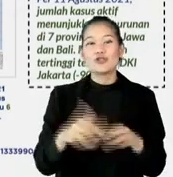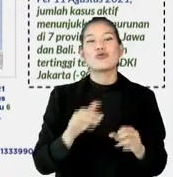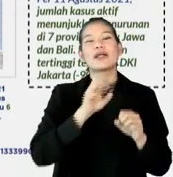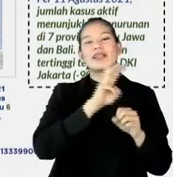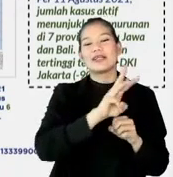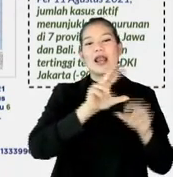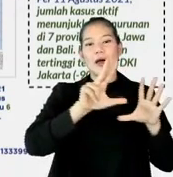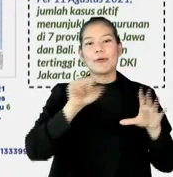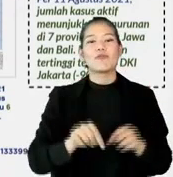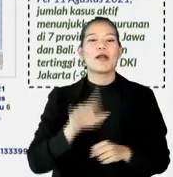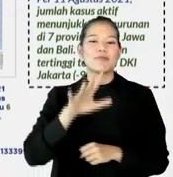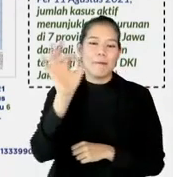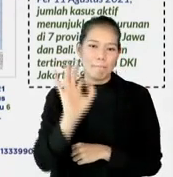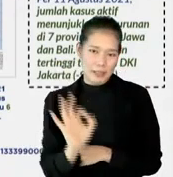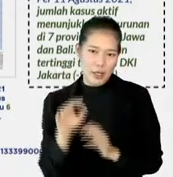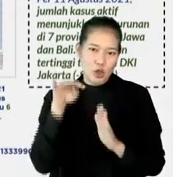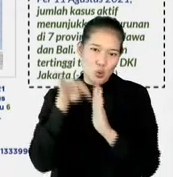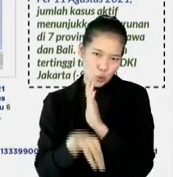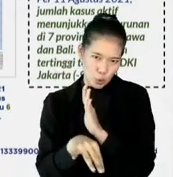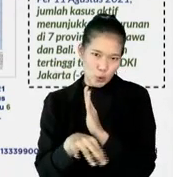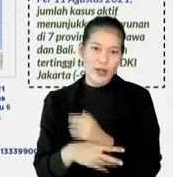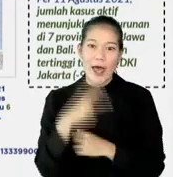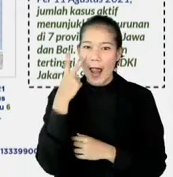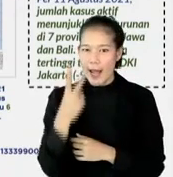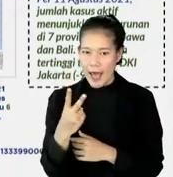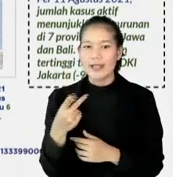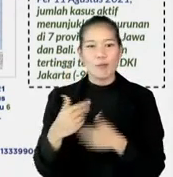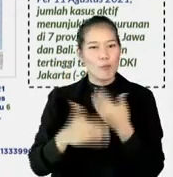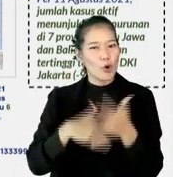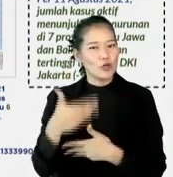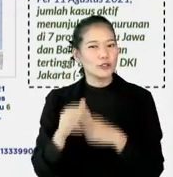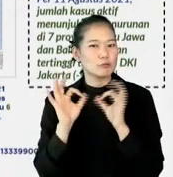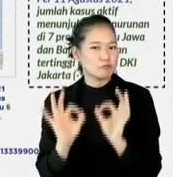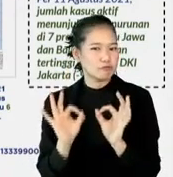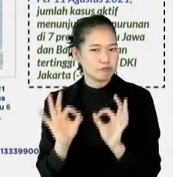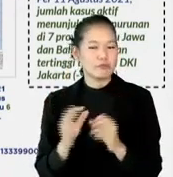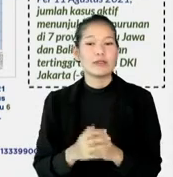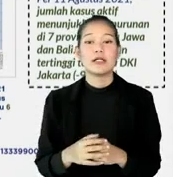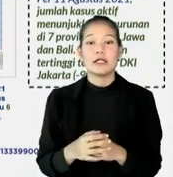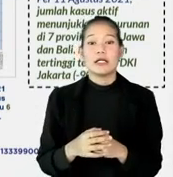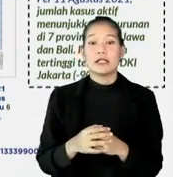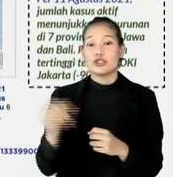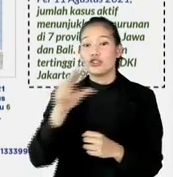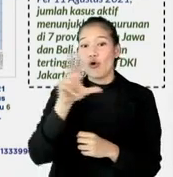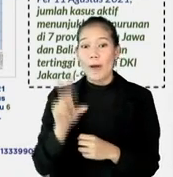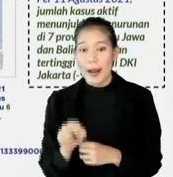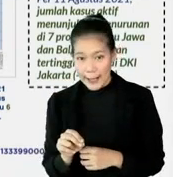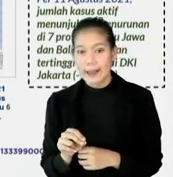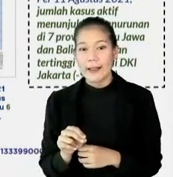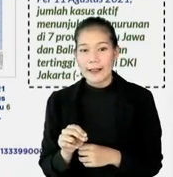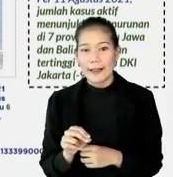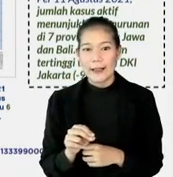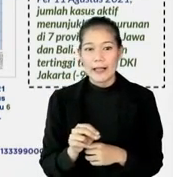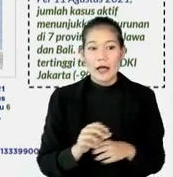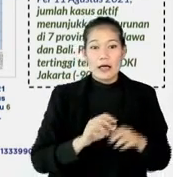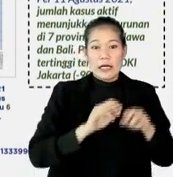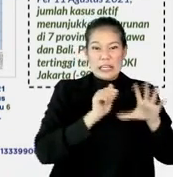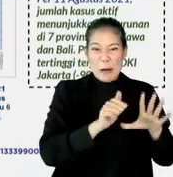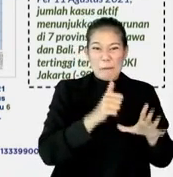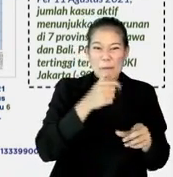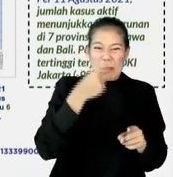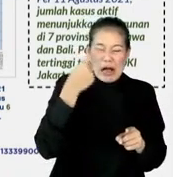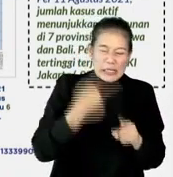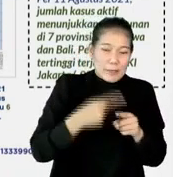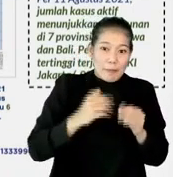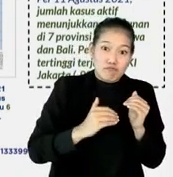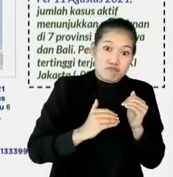38,5%. Jadi ini juga kita lihat progressing dengan sangat baik. Jawa Barat, ini juga kenaikannya lebih dari 6 kali